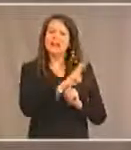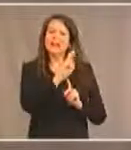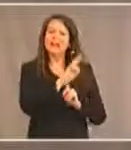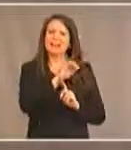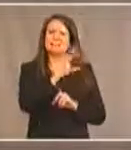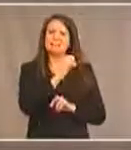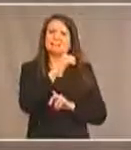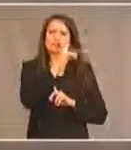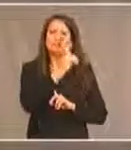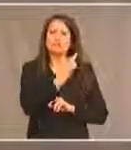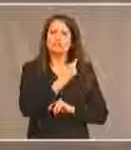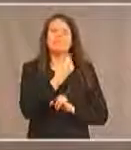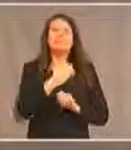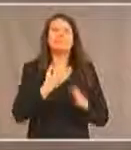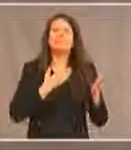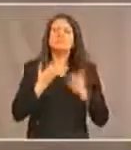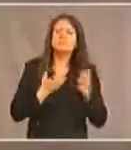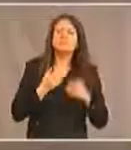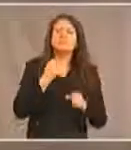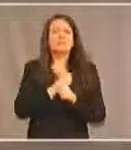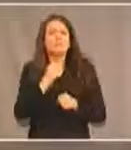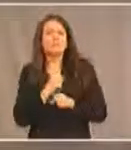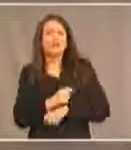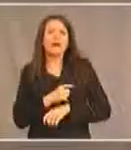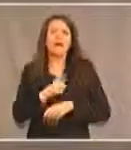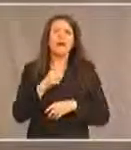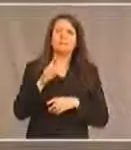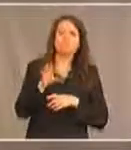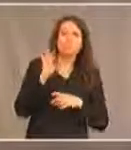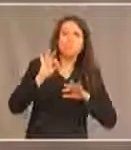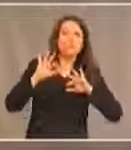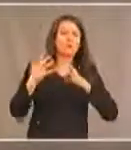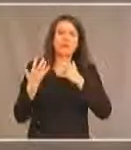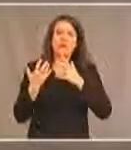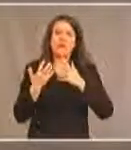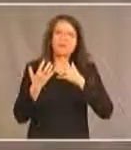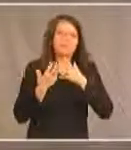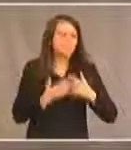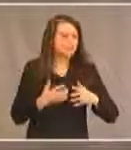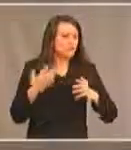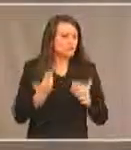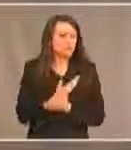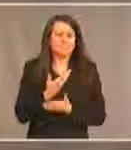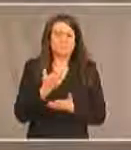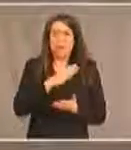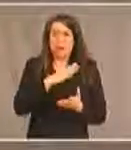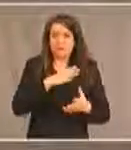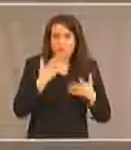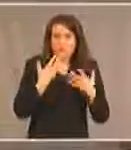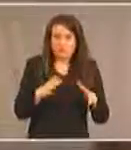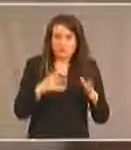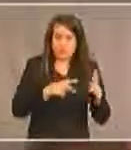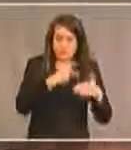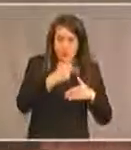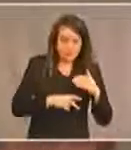'emploi que devrait-on faire pour les plateformes qui existent pour améliorer la qualité de